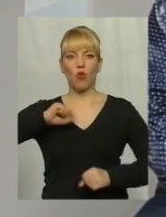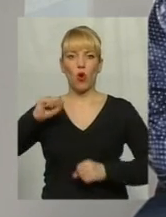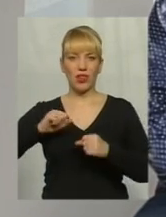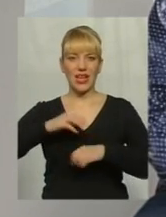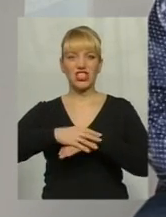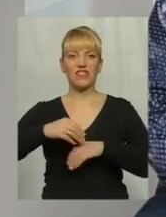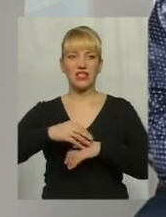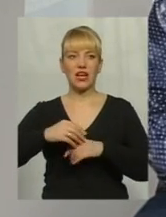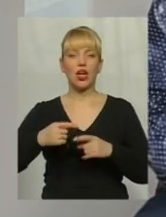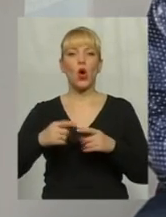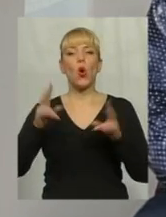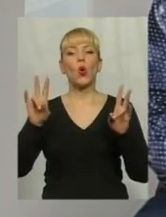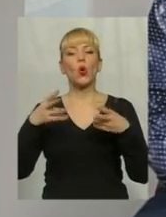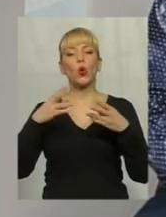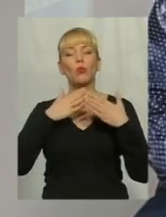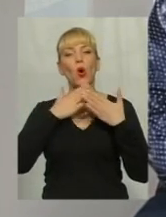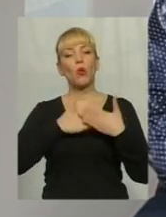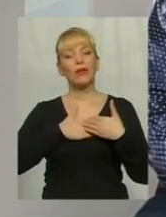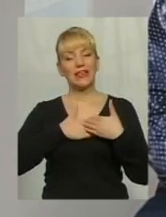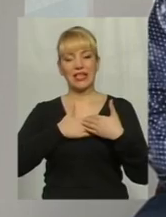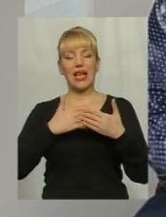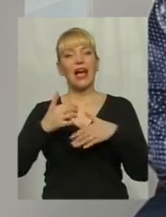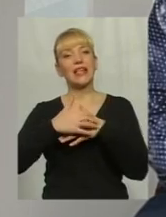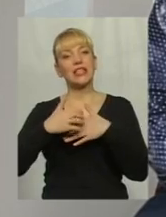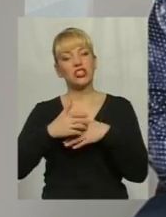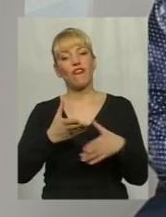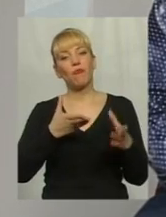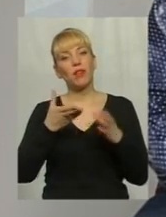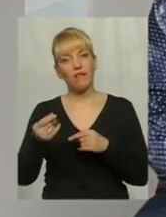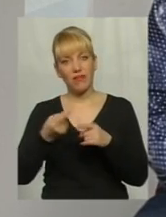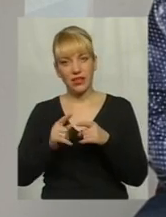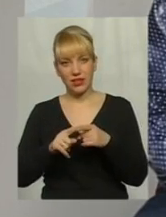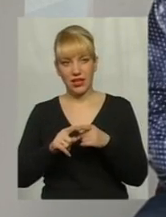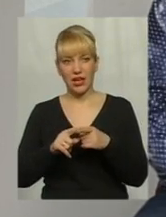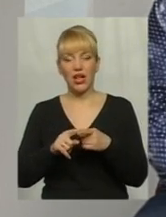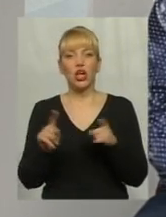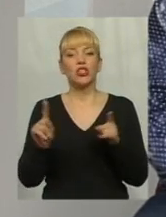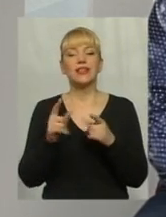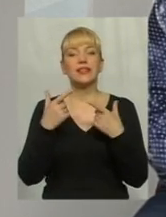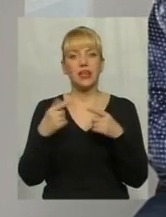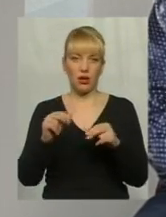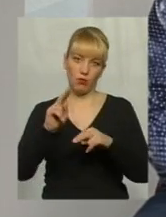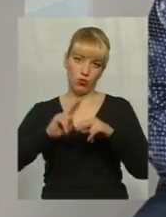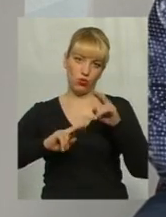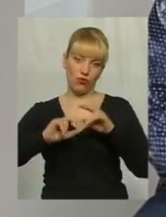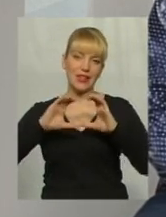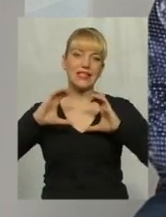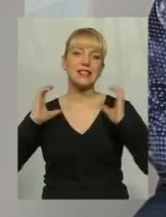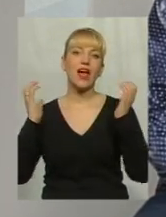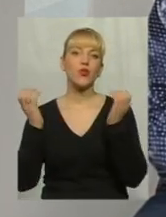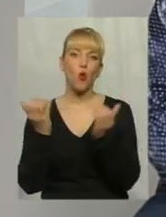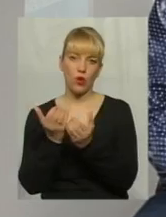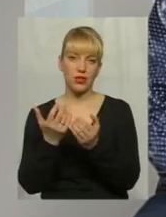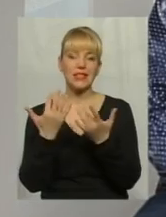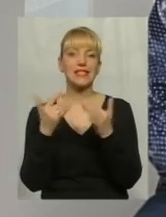клуб любителі кішок впливав на то, де будувати стадіон, на яку кількість місць, розумієте? От що значить громада. Ми повинні розуміти, що